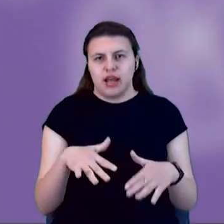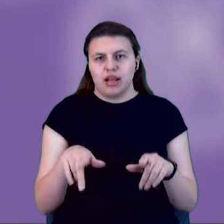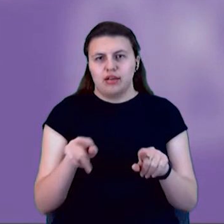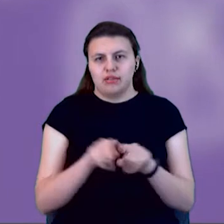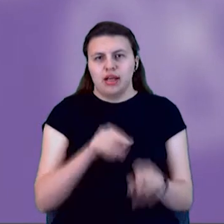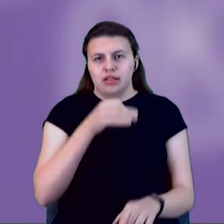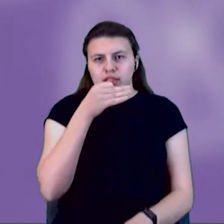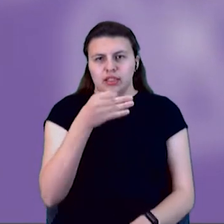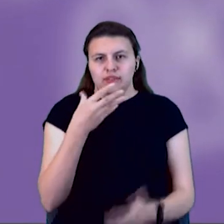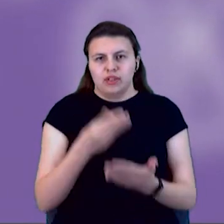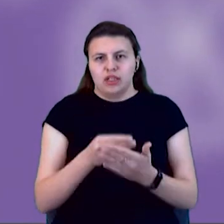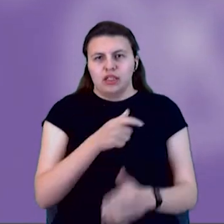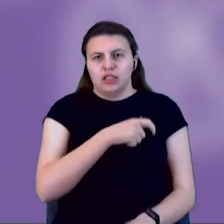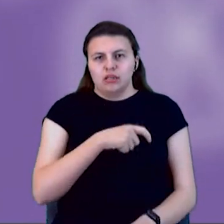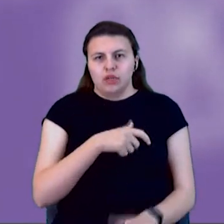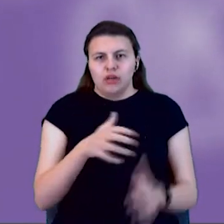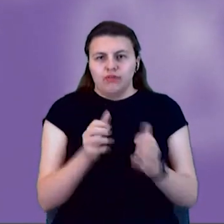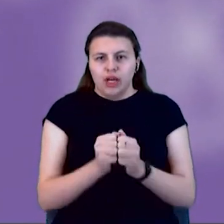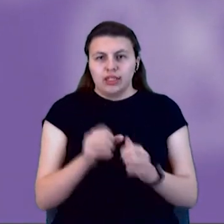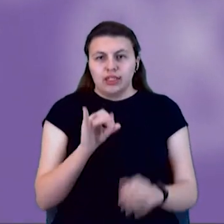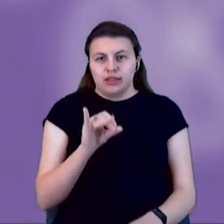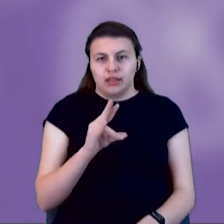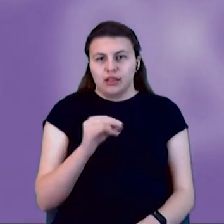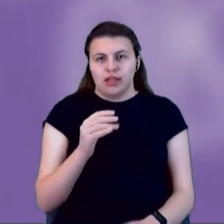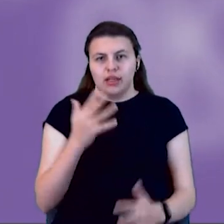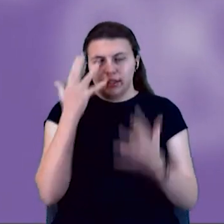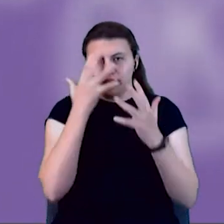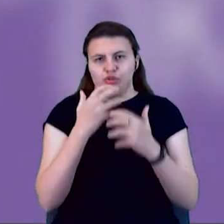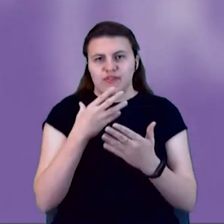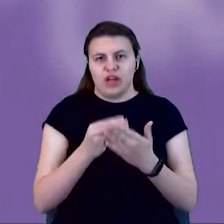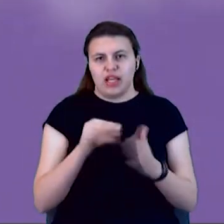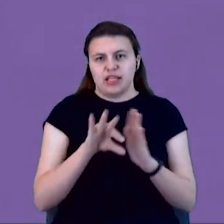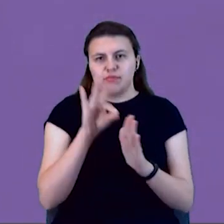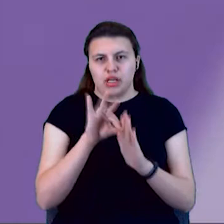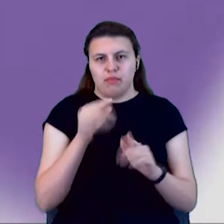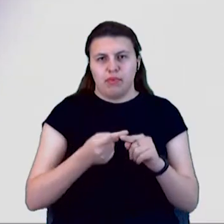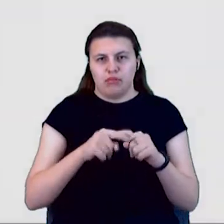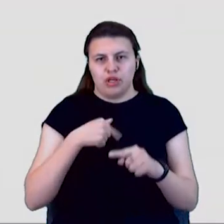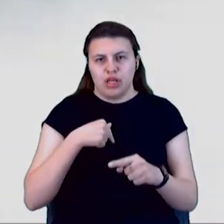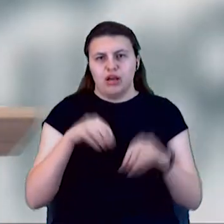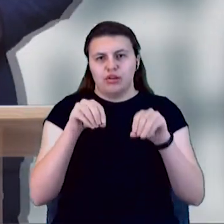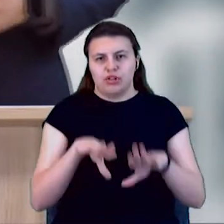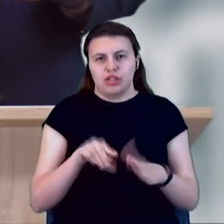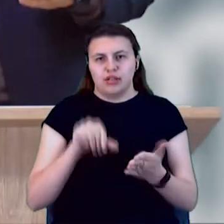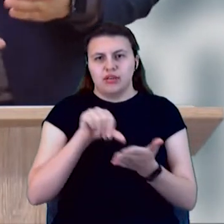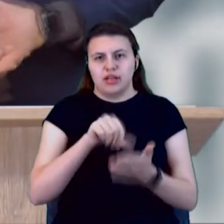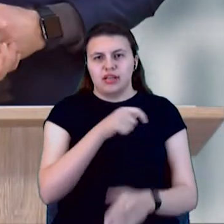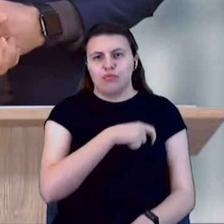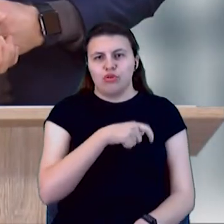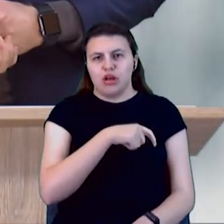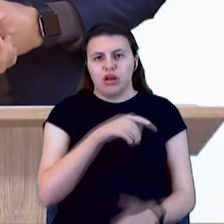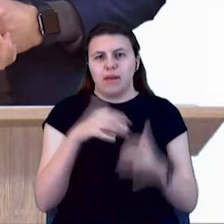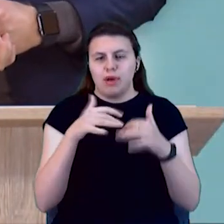свої депутатської хватки і не розочаровували своїх збирателів. Именно поэтому я решил стать депутатом Краматорського городського совету, так як я